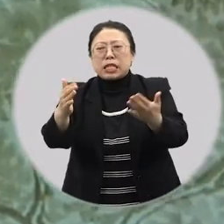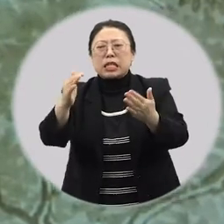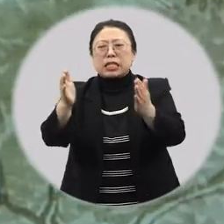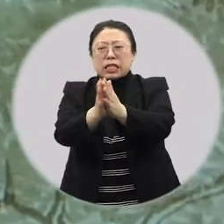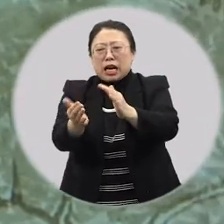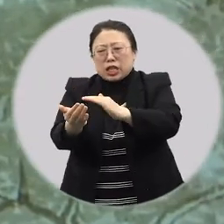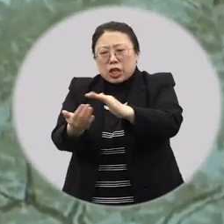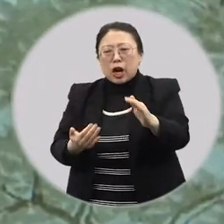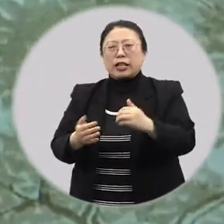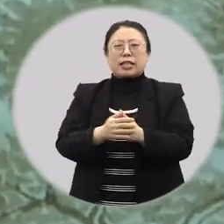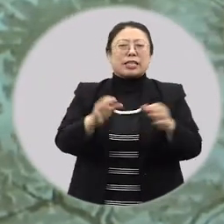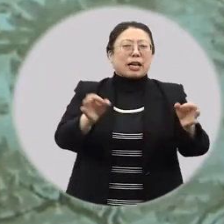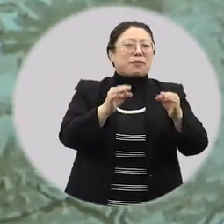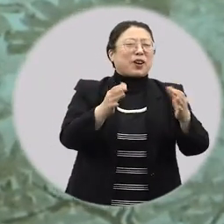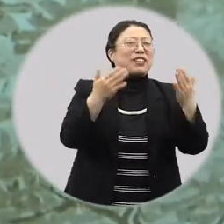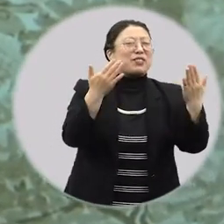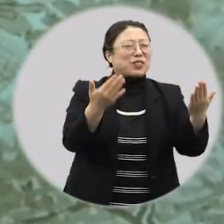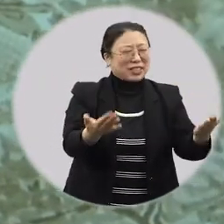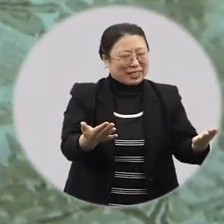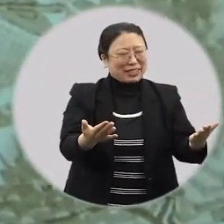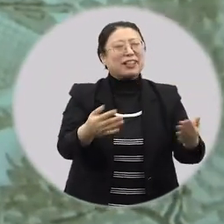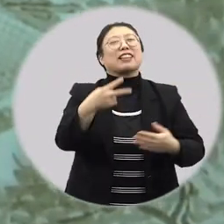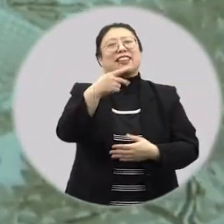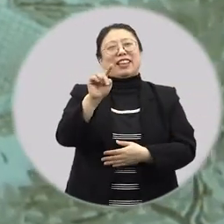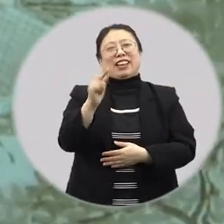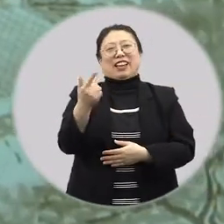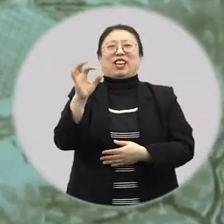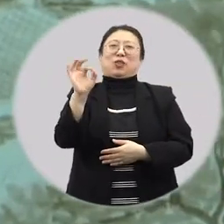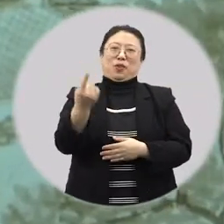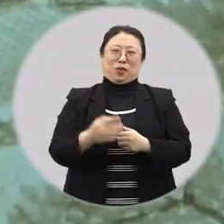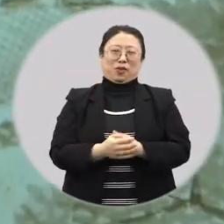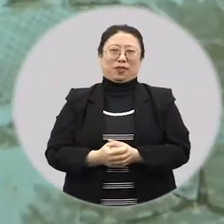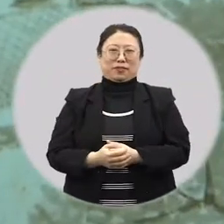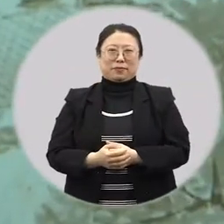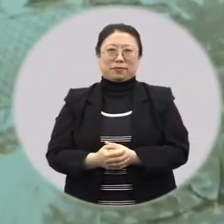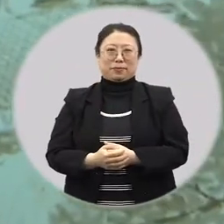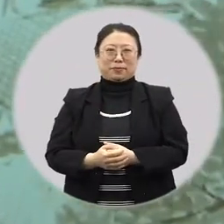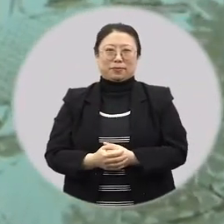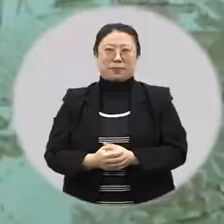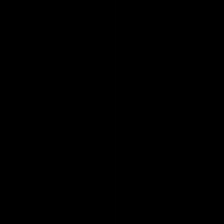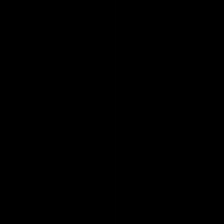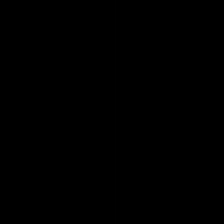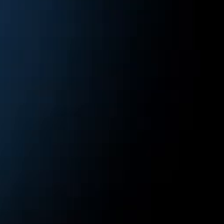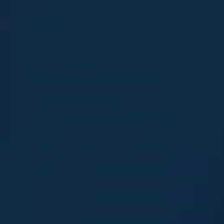힘든 일을 시작하기에 앞서 잠시 쉬어가는 명절이 바로 단호였어요.